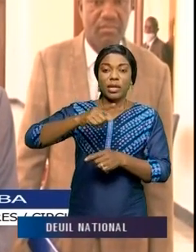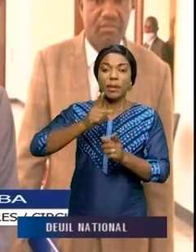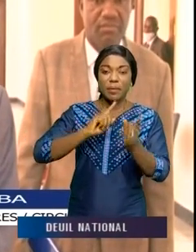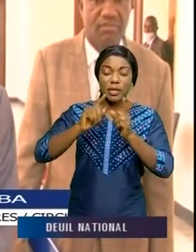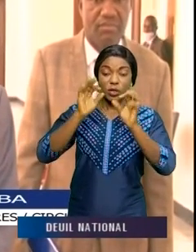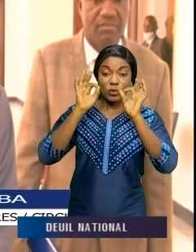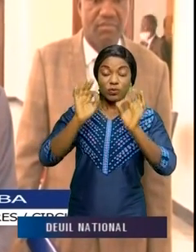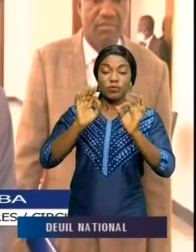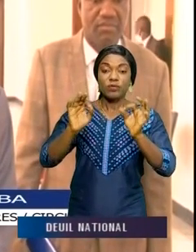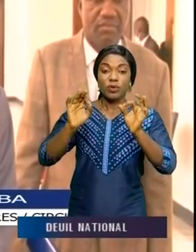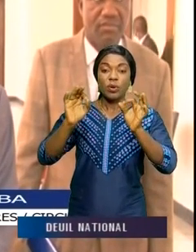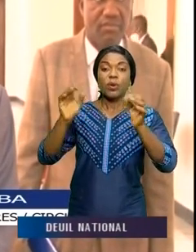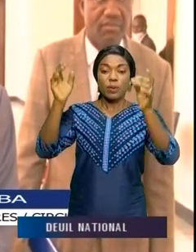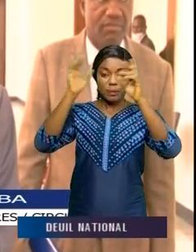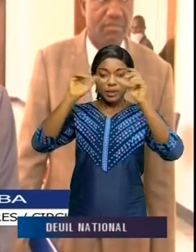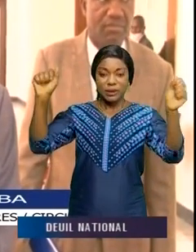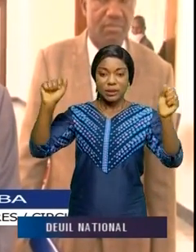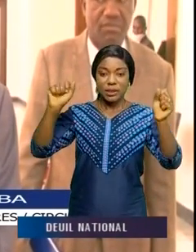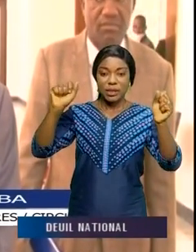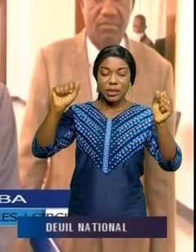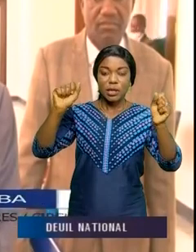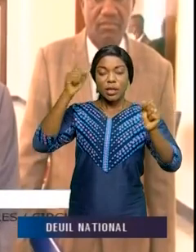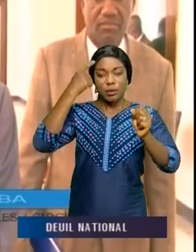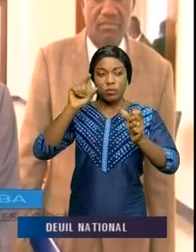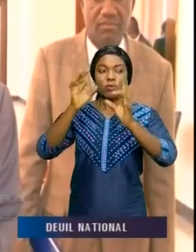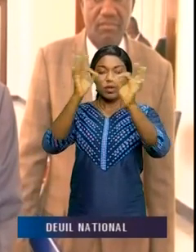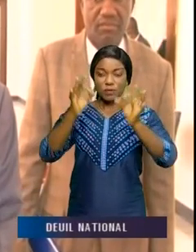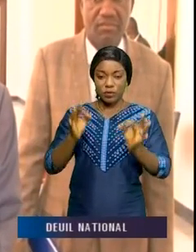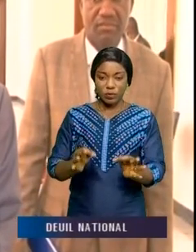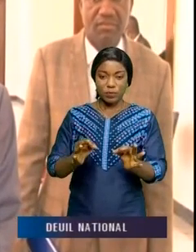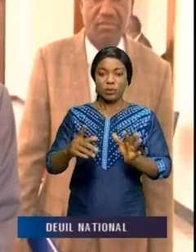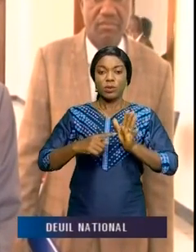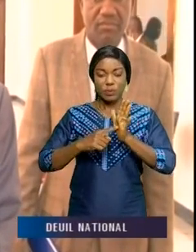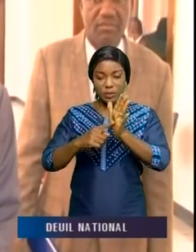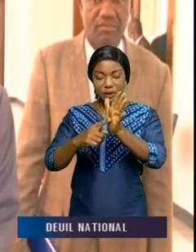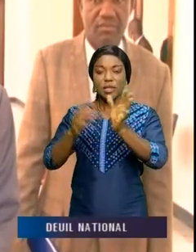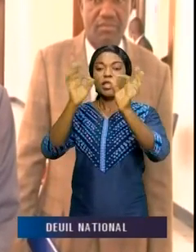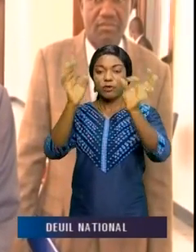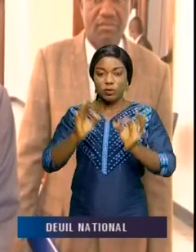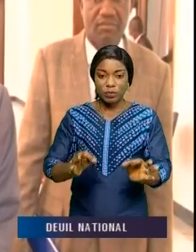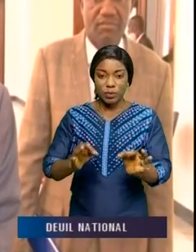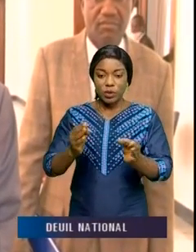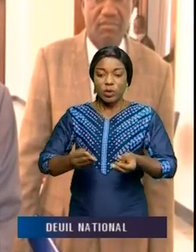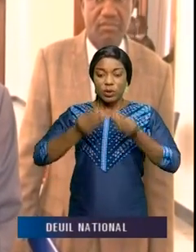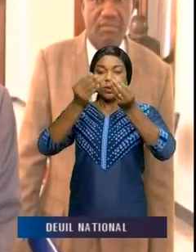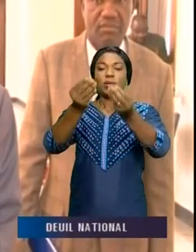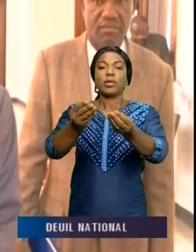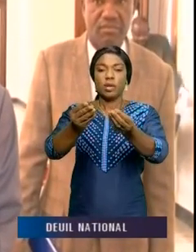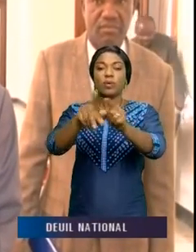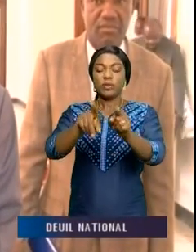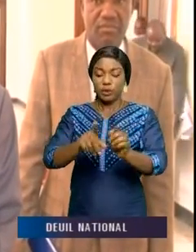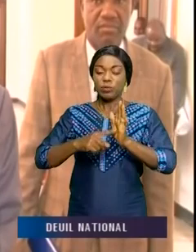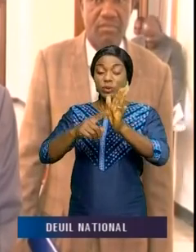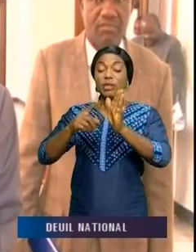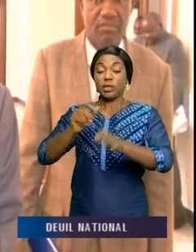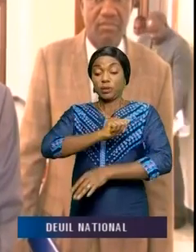nouveau président de l'Assemblée nationale sur le Forum, présenter le Forum au nouveau président de l'Assemblée nationale, nous présenter nous-mêmes